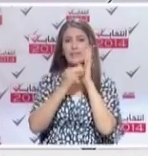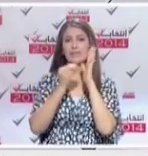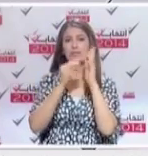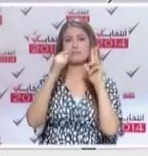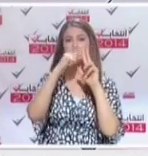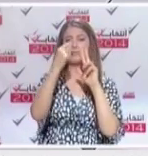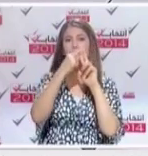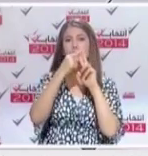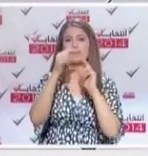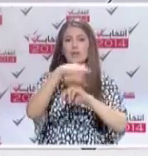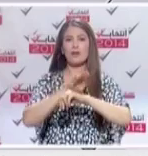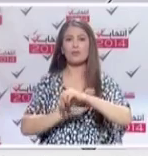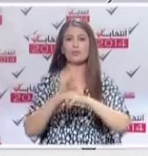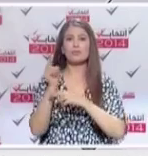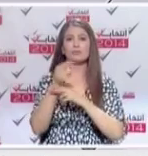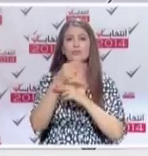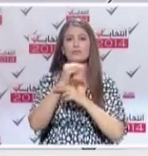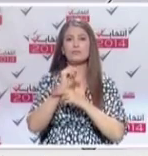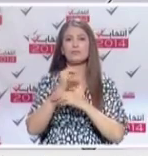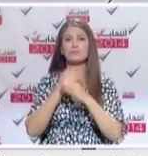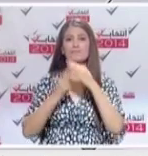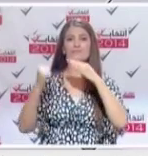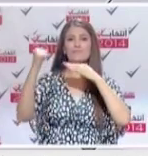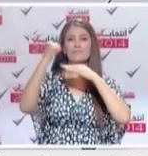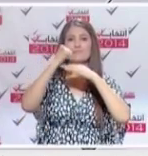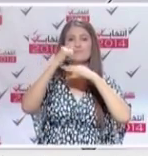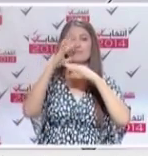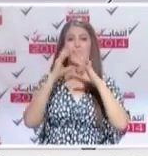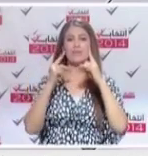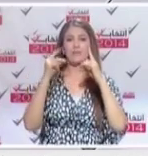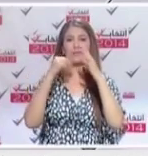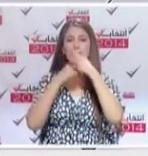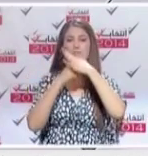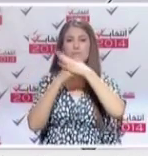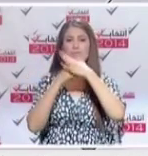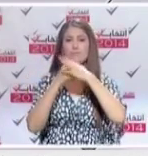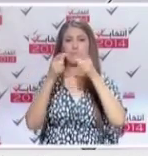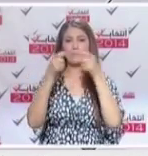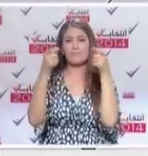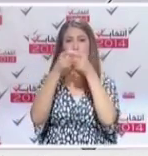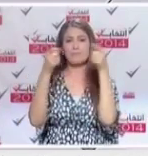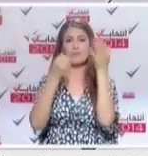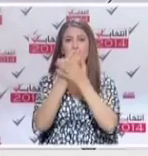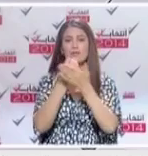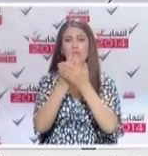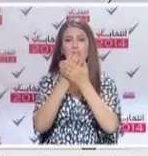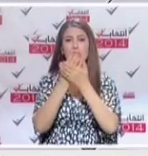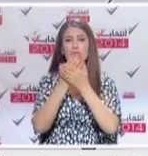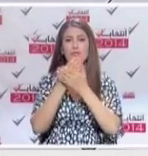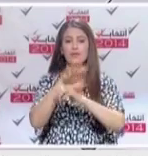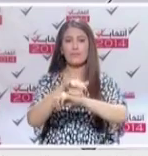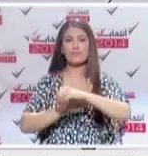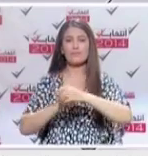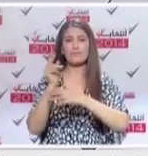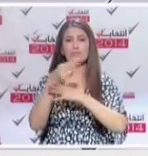ضخ القدر الأقصى من الاستثمارات وبعث المشاريع بلا حدود في هذه